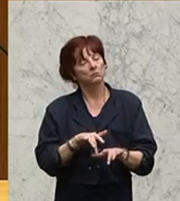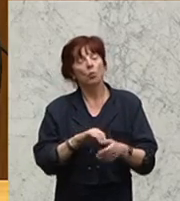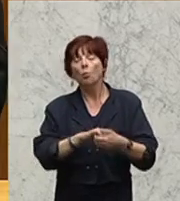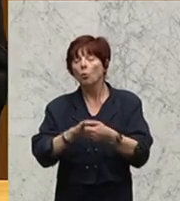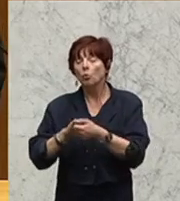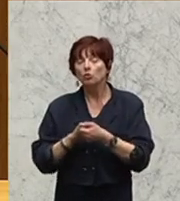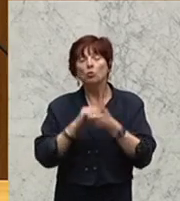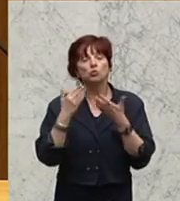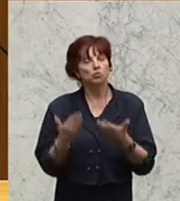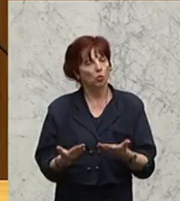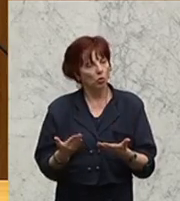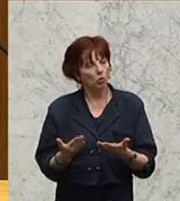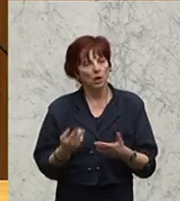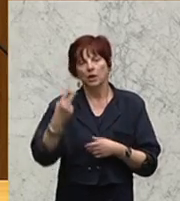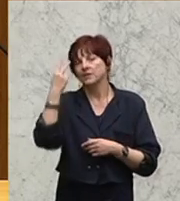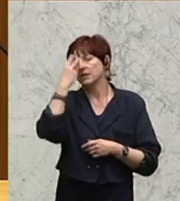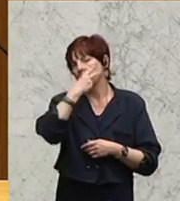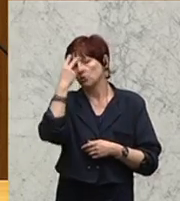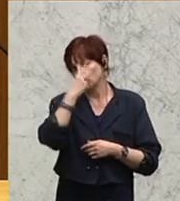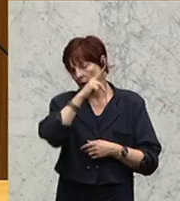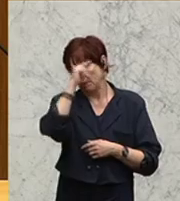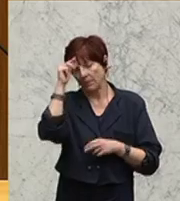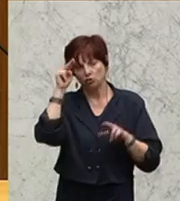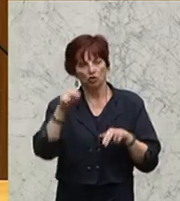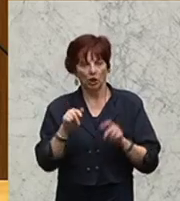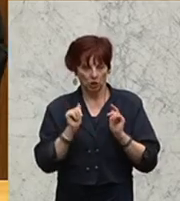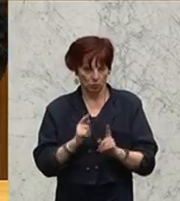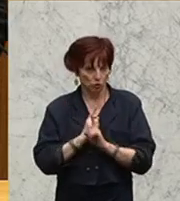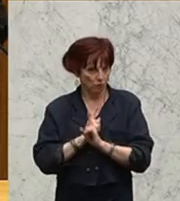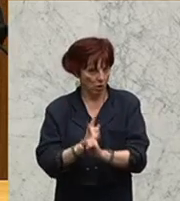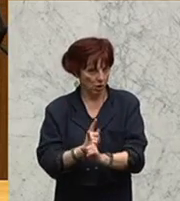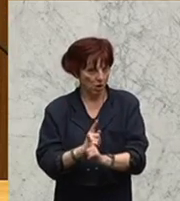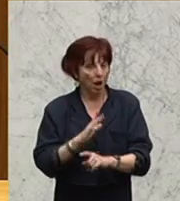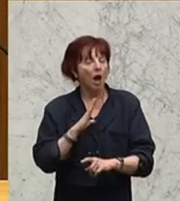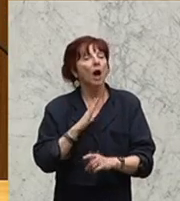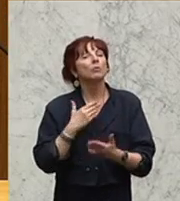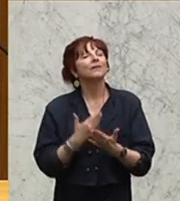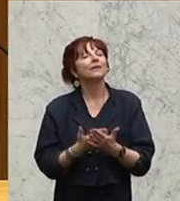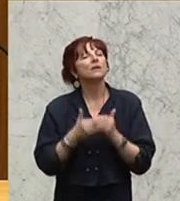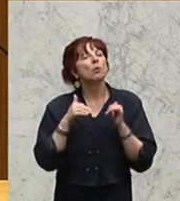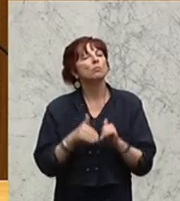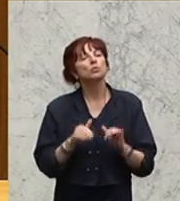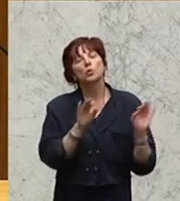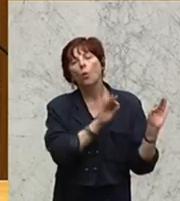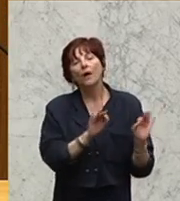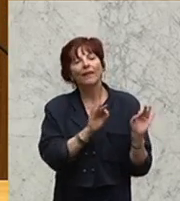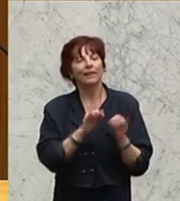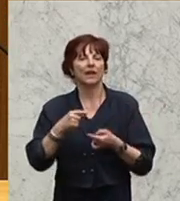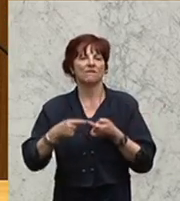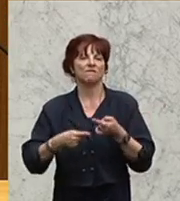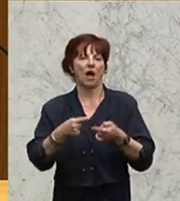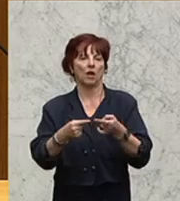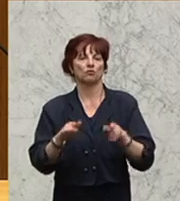natürlich an die Menschenrechte zu halten, aber hat daher auch ordentliche Verfahren abzuwickeln.